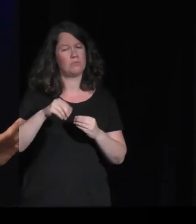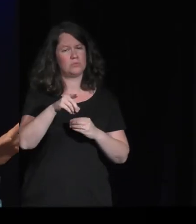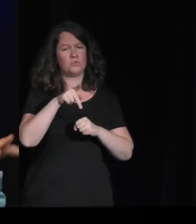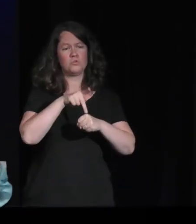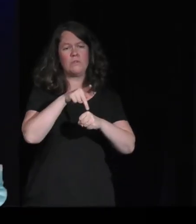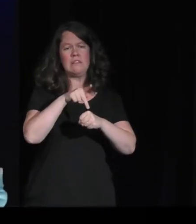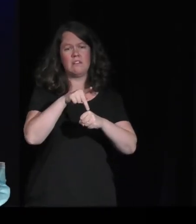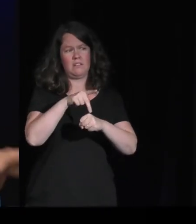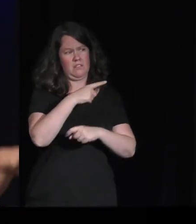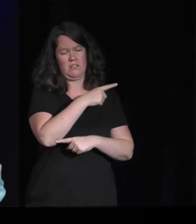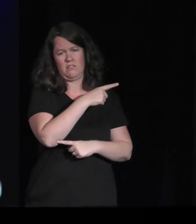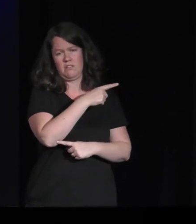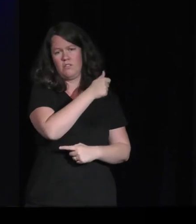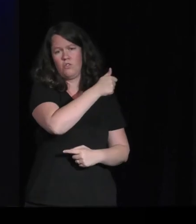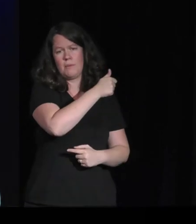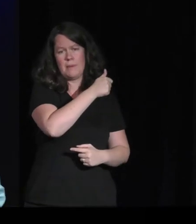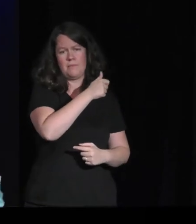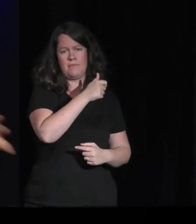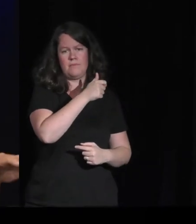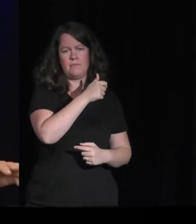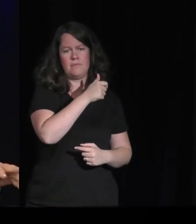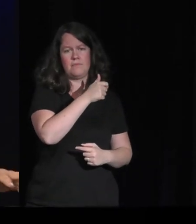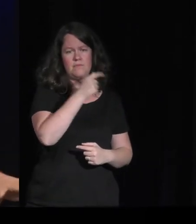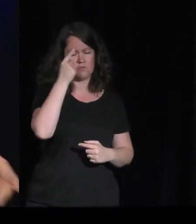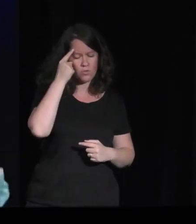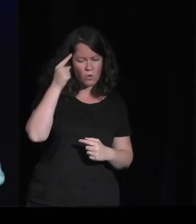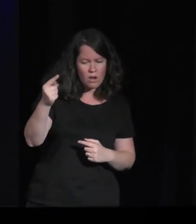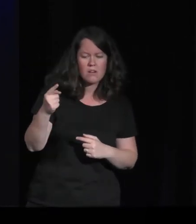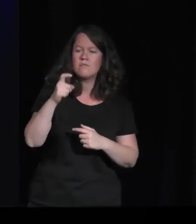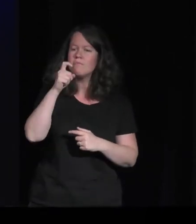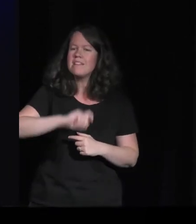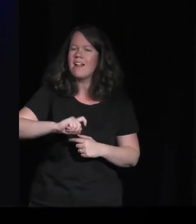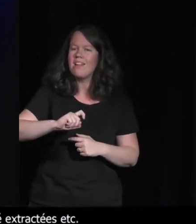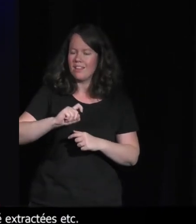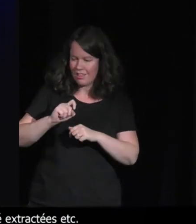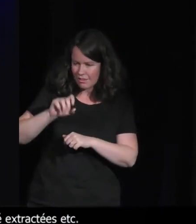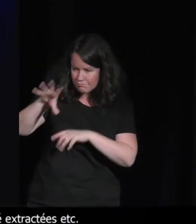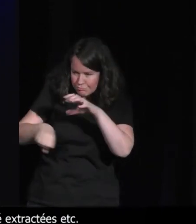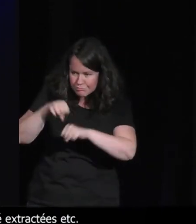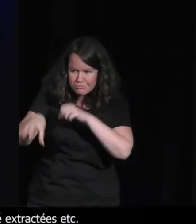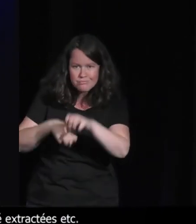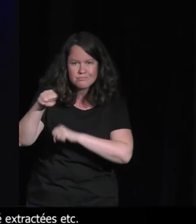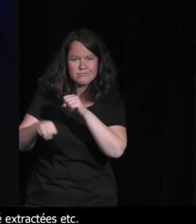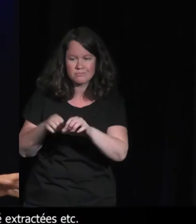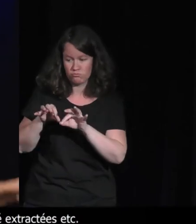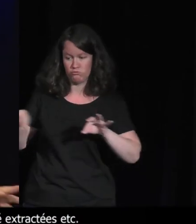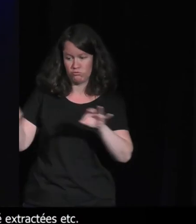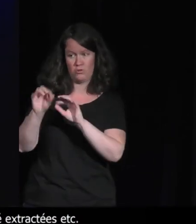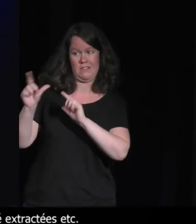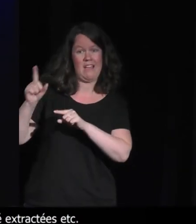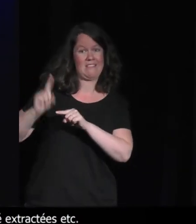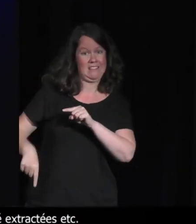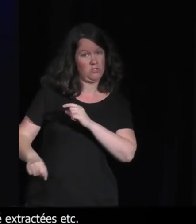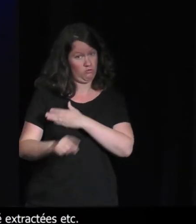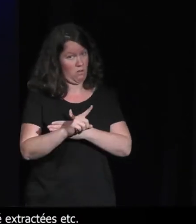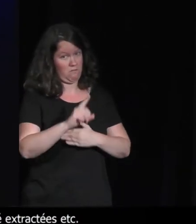la provenance des métaux en dehors des zones de guerre qui est une législation américaine. Donc si on va creuser leur supply chain, on peut même se demander